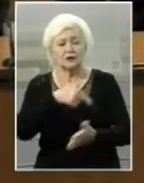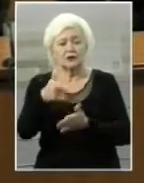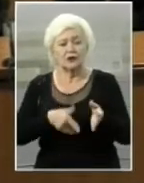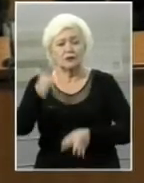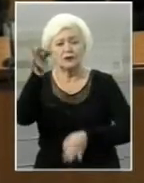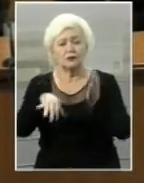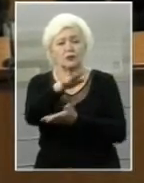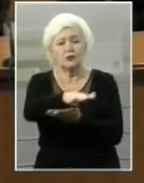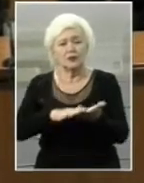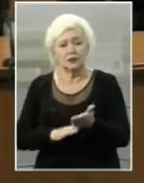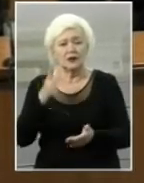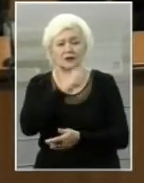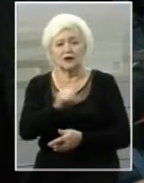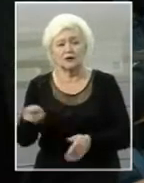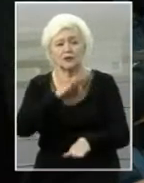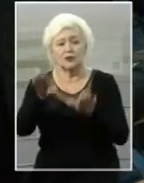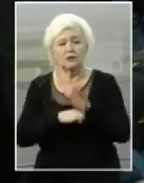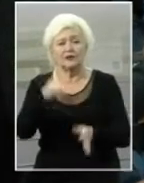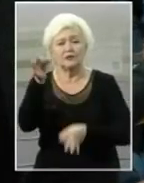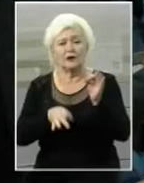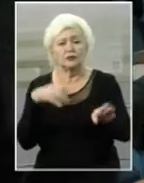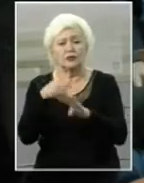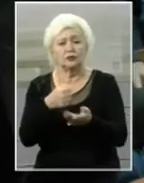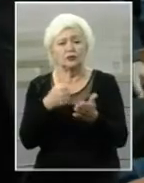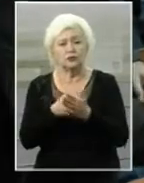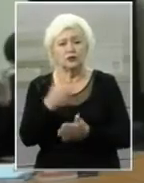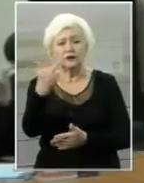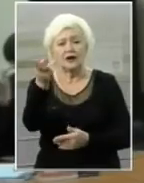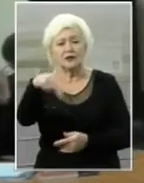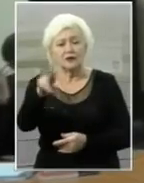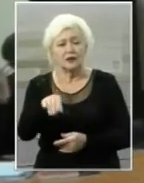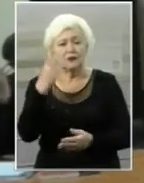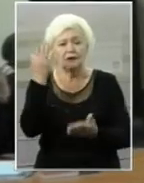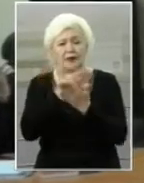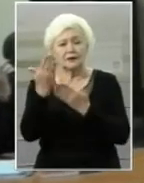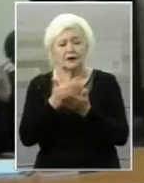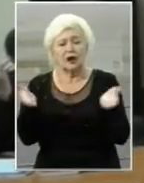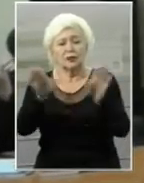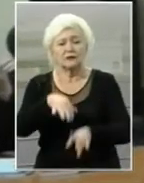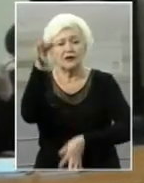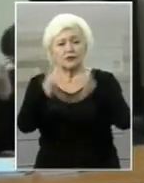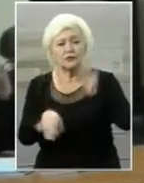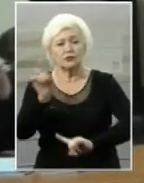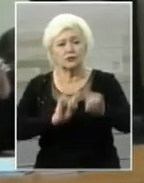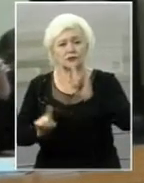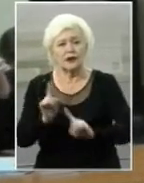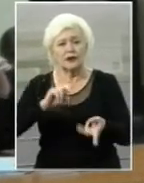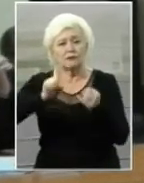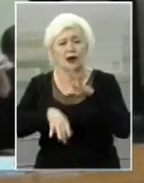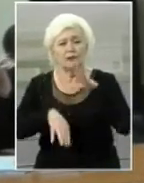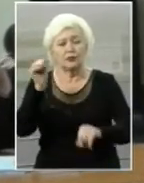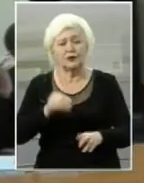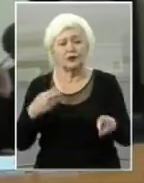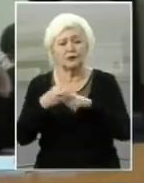продовжив термін тримання під вартою до 3 грудня. На цих кадрах ви бачите останнє судове засідання з переобрання